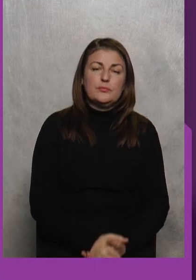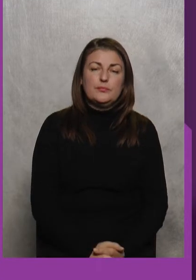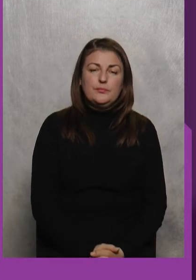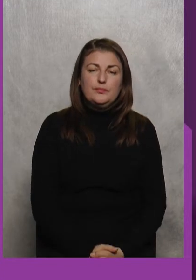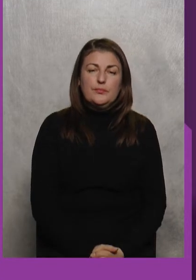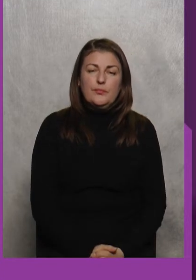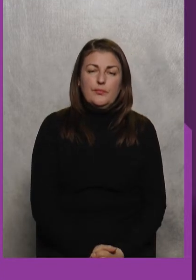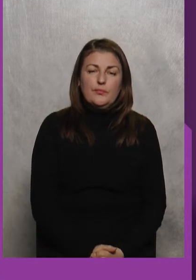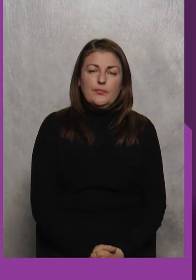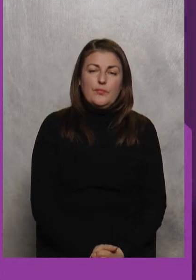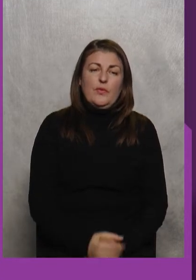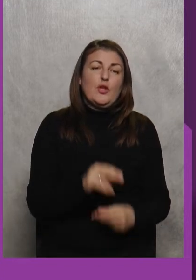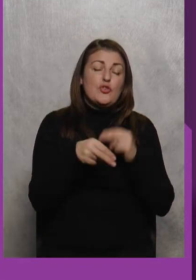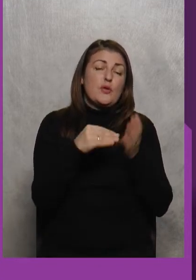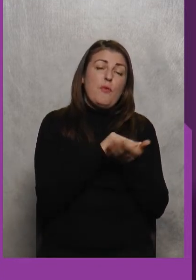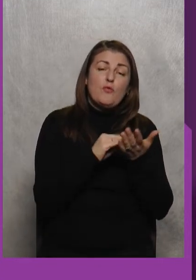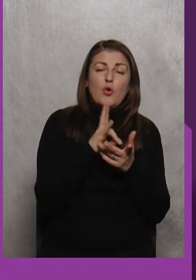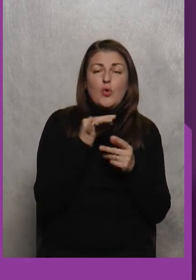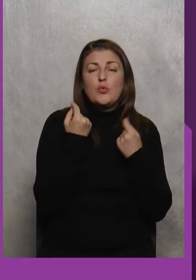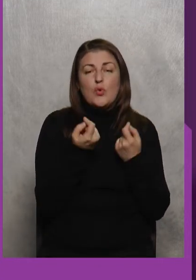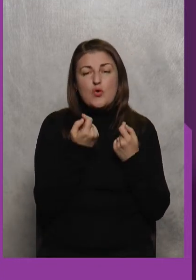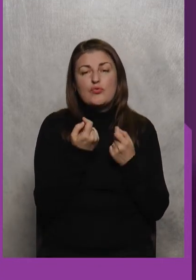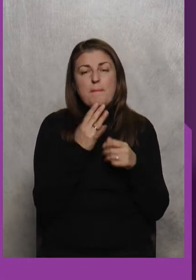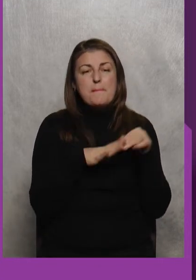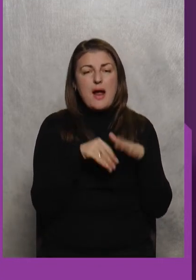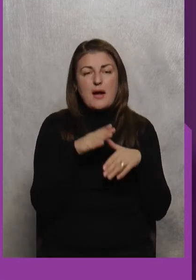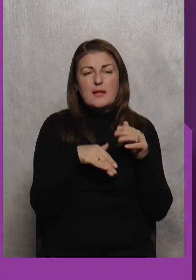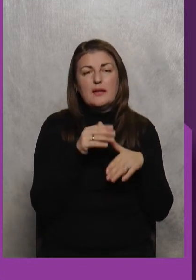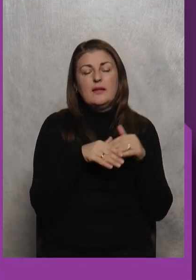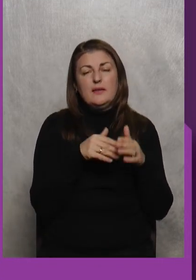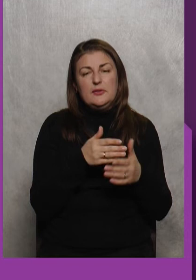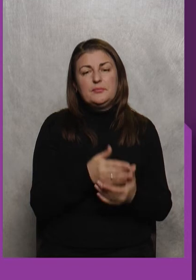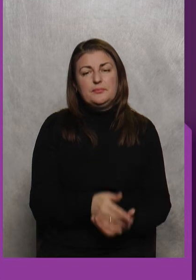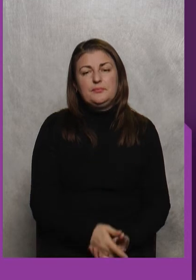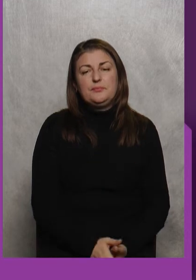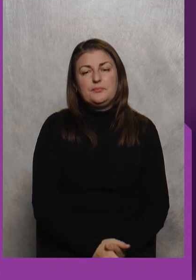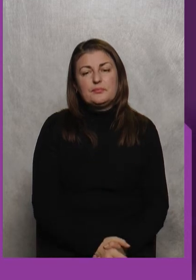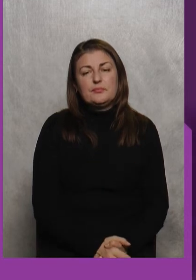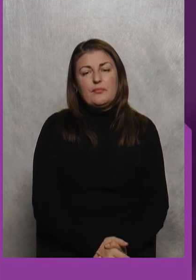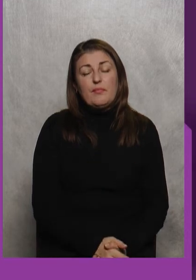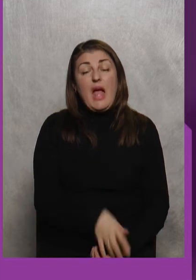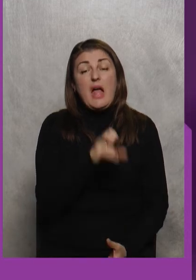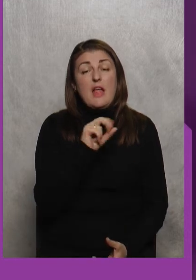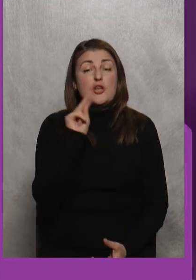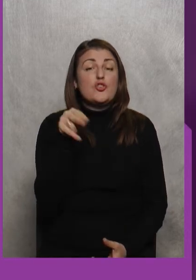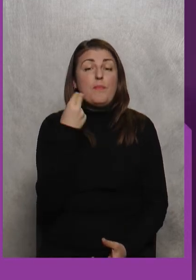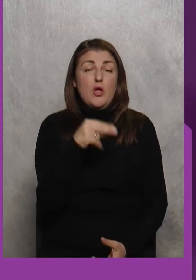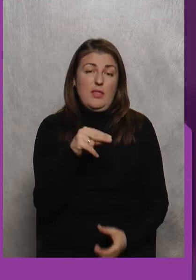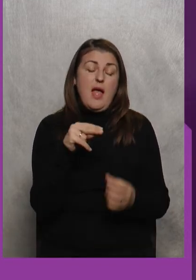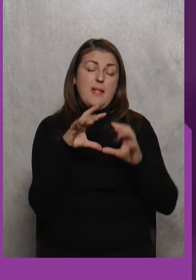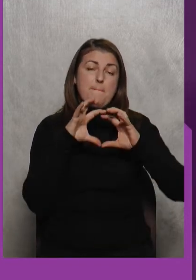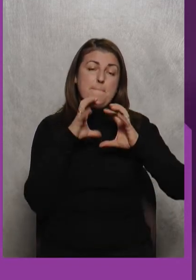Через повтор Але трошки Практики Вів На чемпіонаті міра Показав